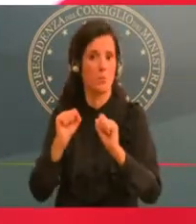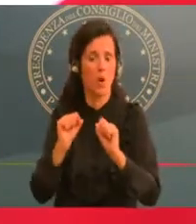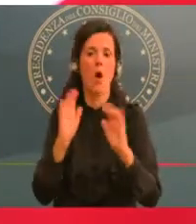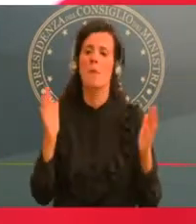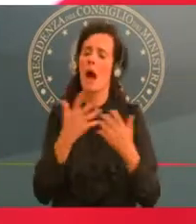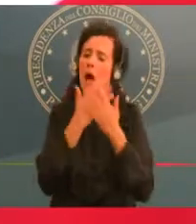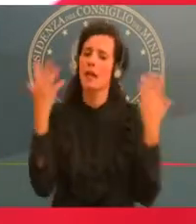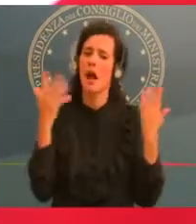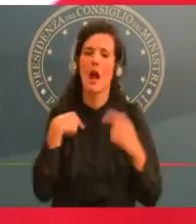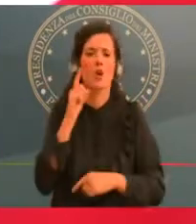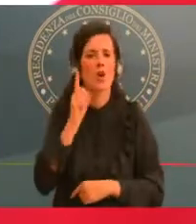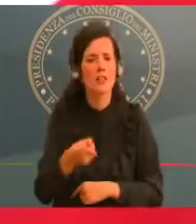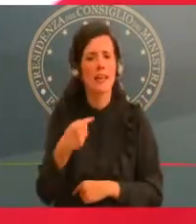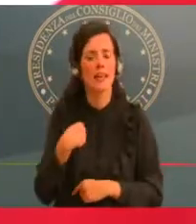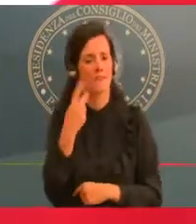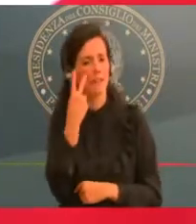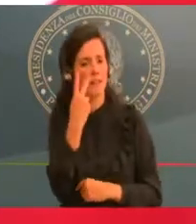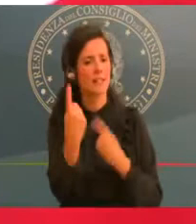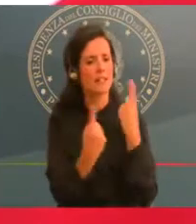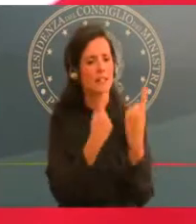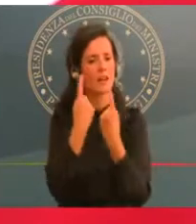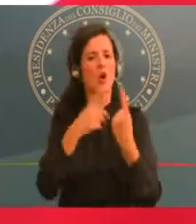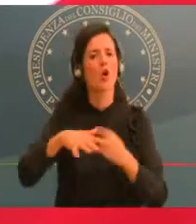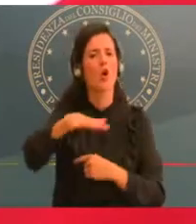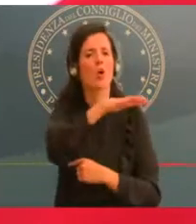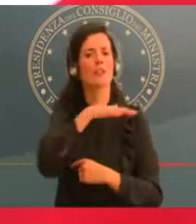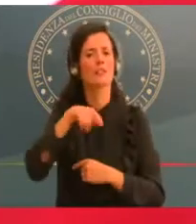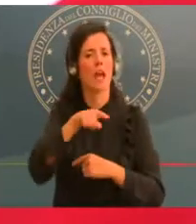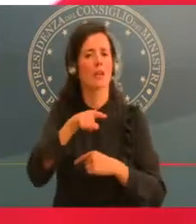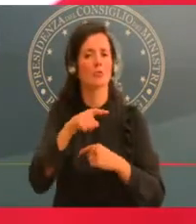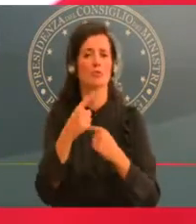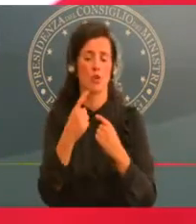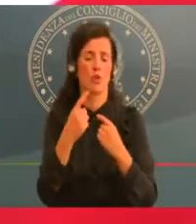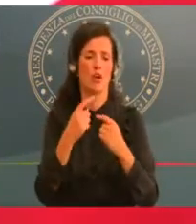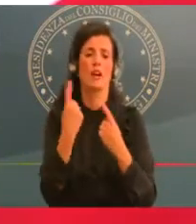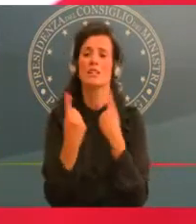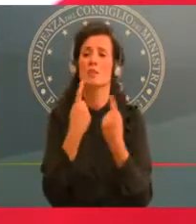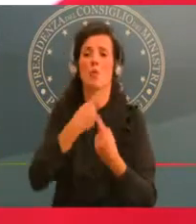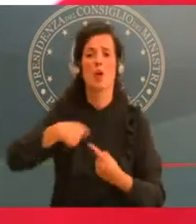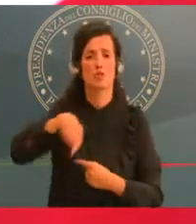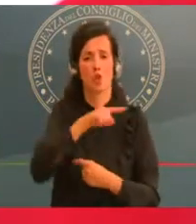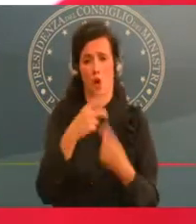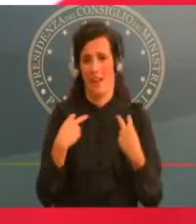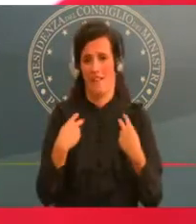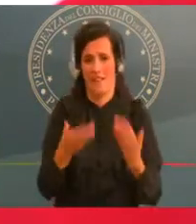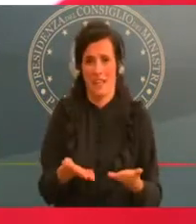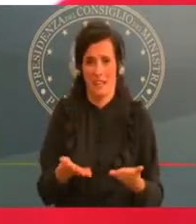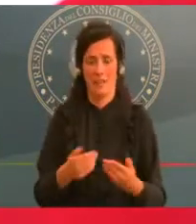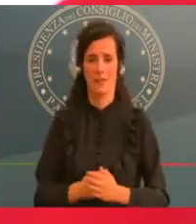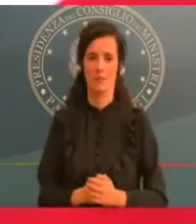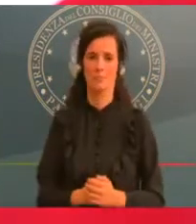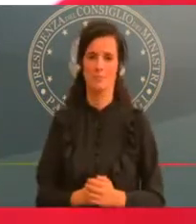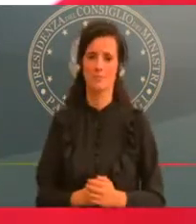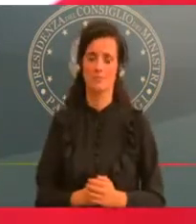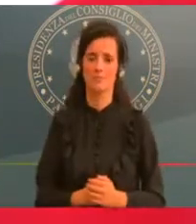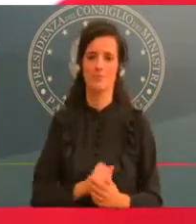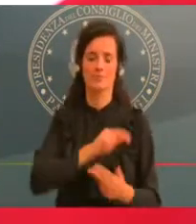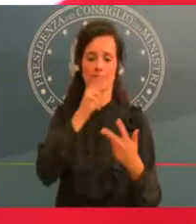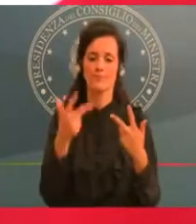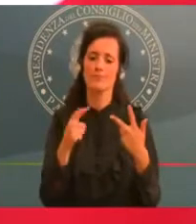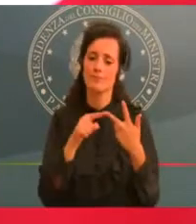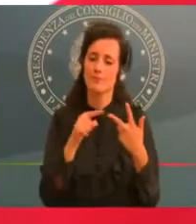quanto riguarda invece il quesito che mi ha posto sulle opposizioni beh devo dire che